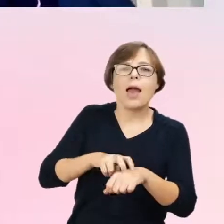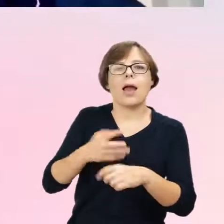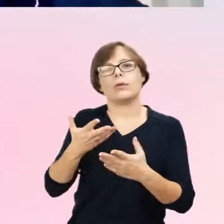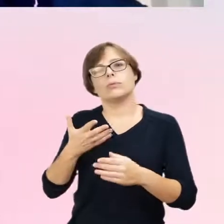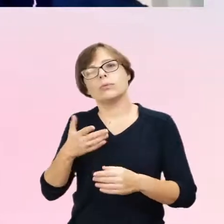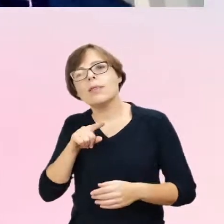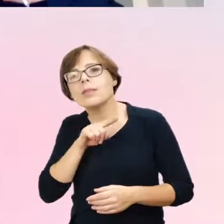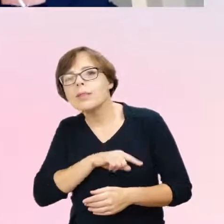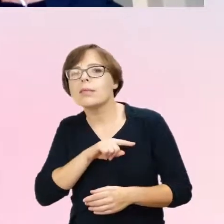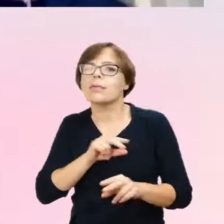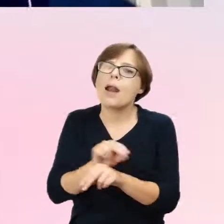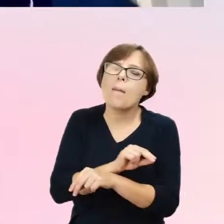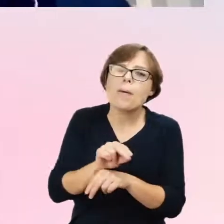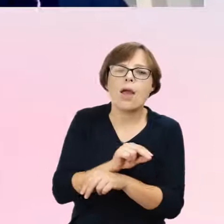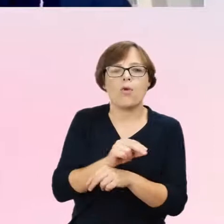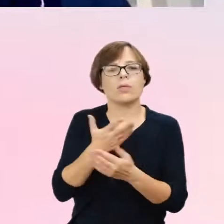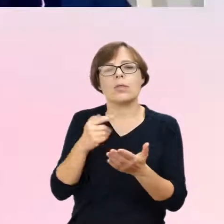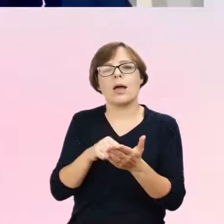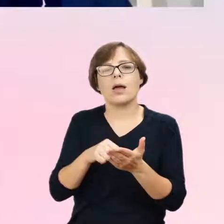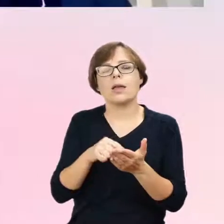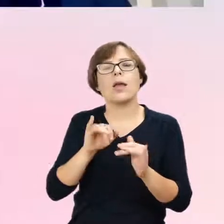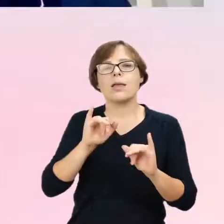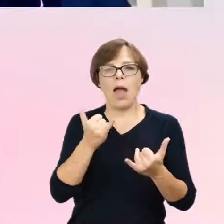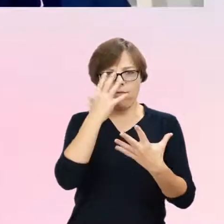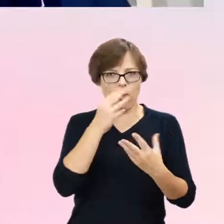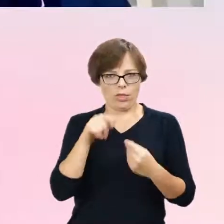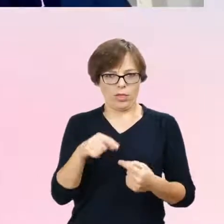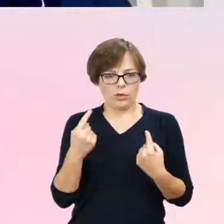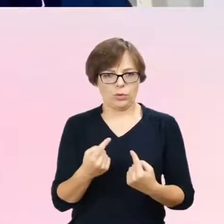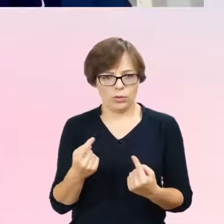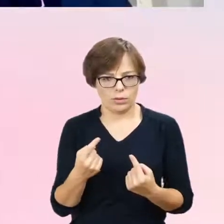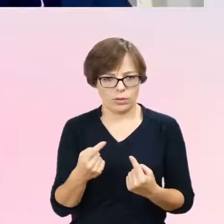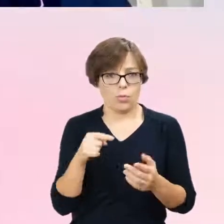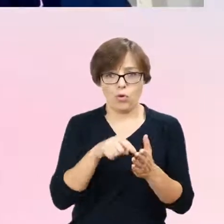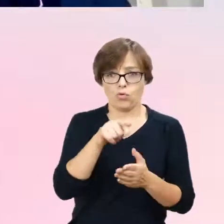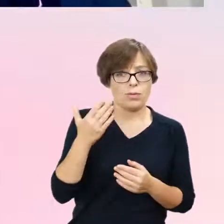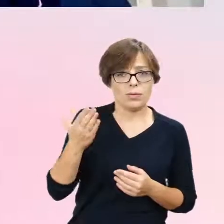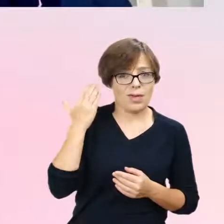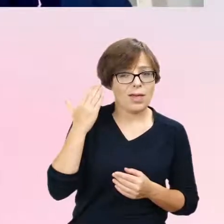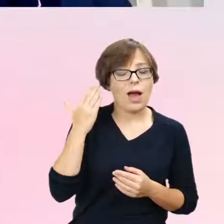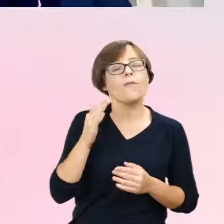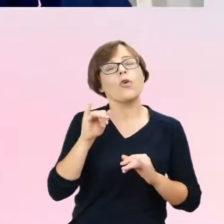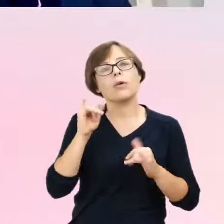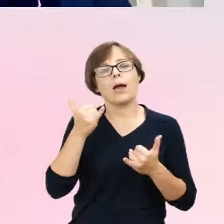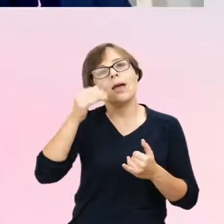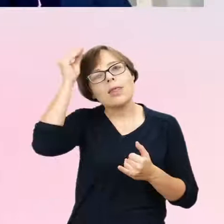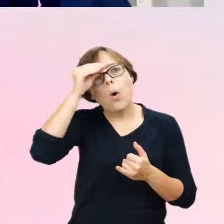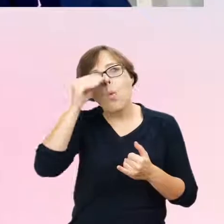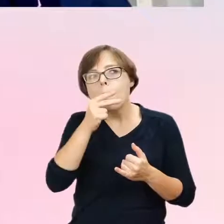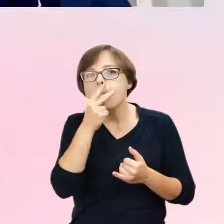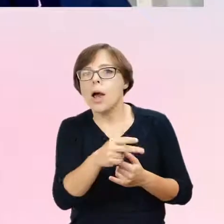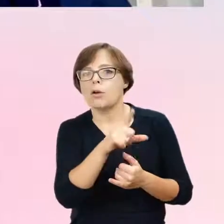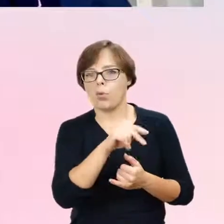no jeszcze nie tak dawno, ale jednak rozumienia naukowego płci. Wiele